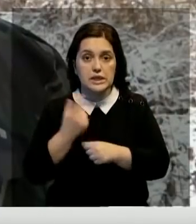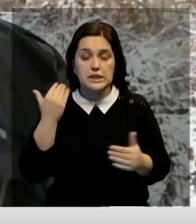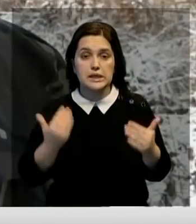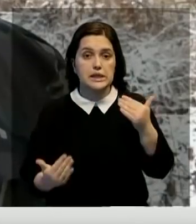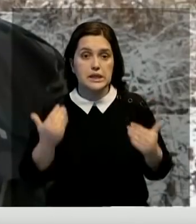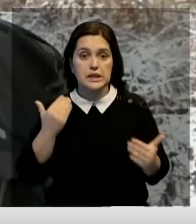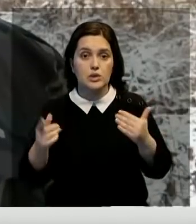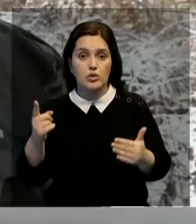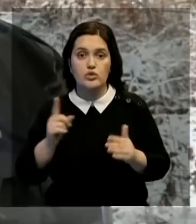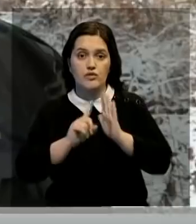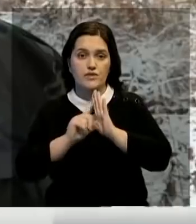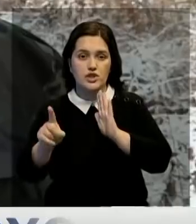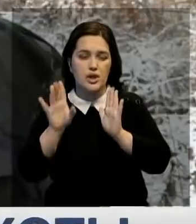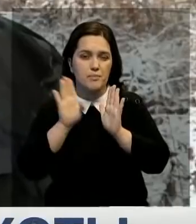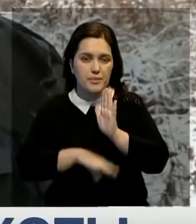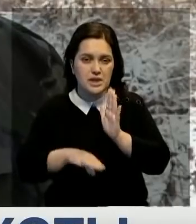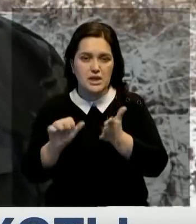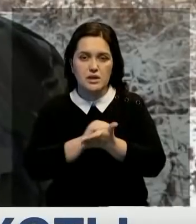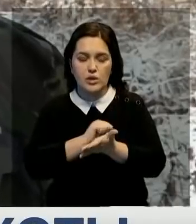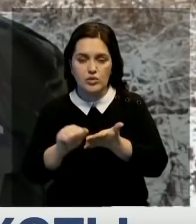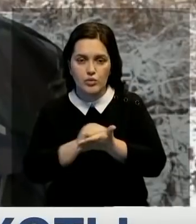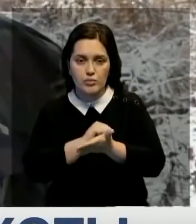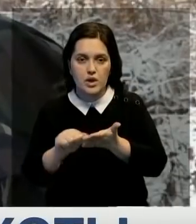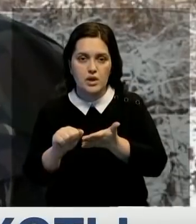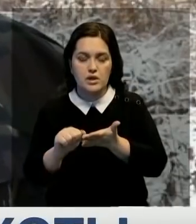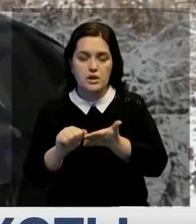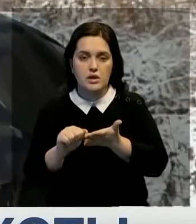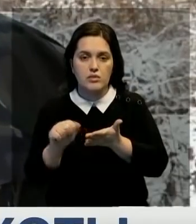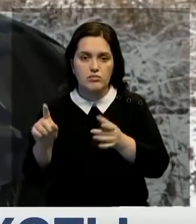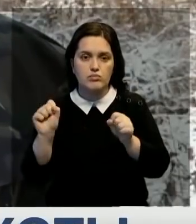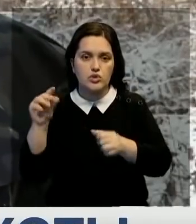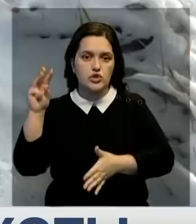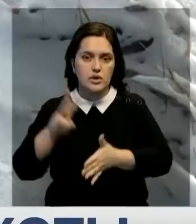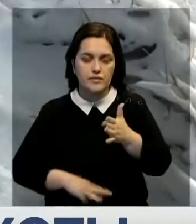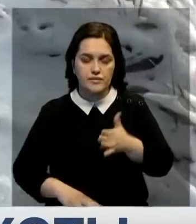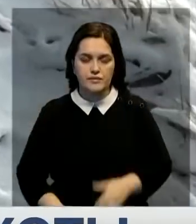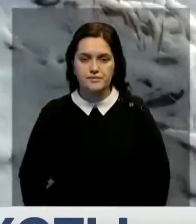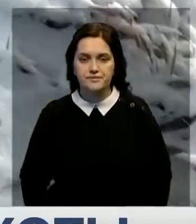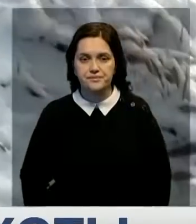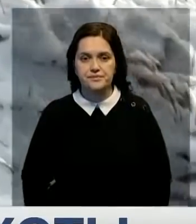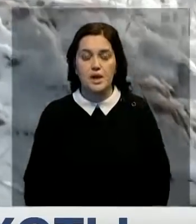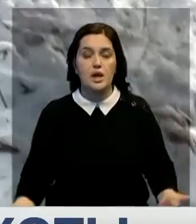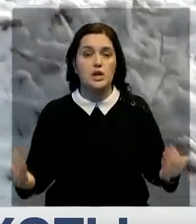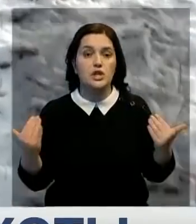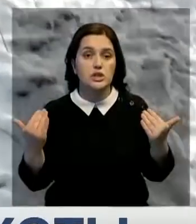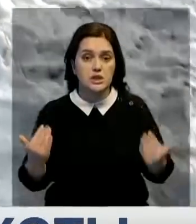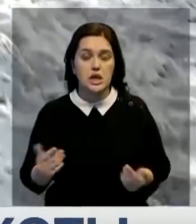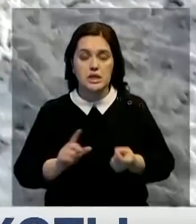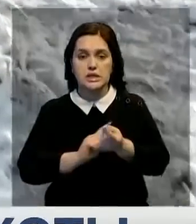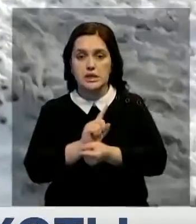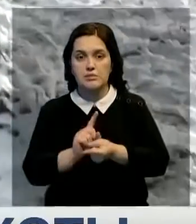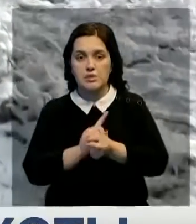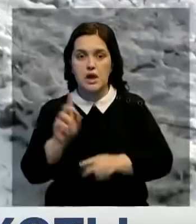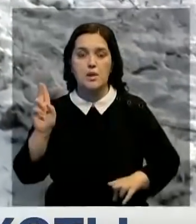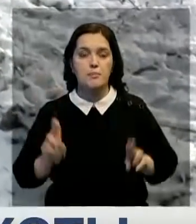охотник вышел без разрешительных документов и не на той территории, то его могут штрафовать. В нынешнем охот-сезоне изменились правила.